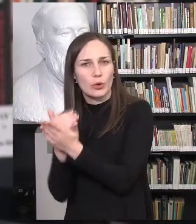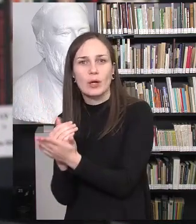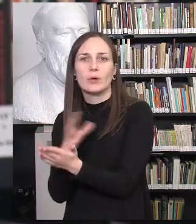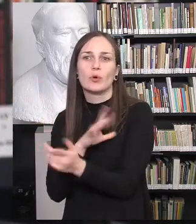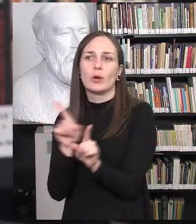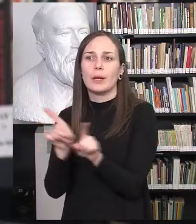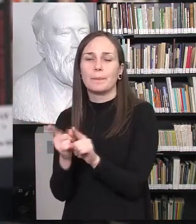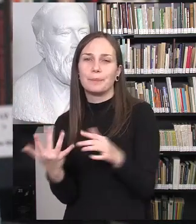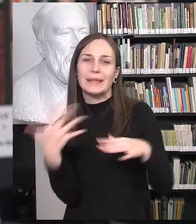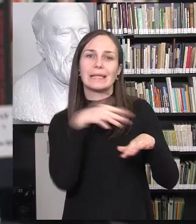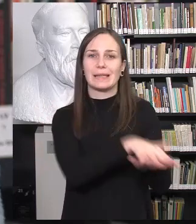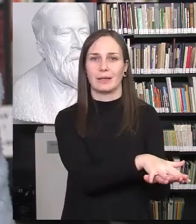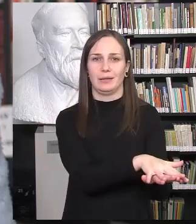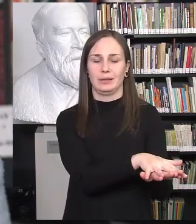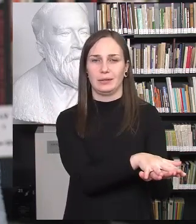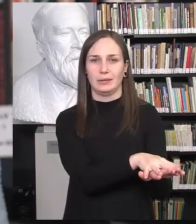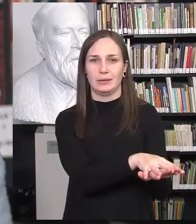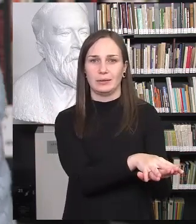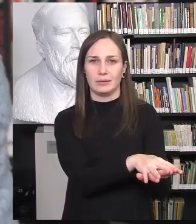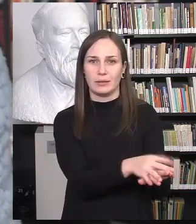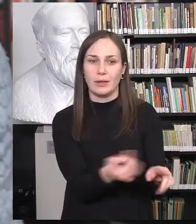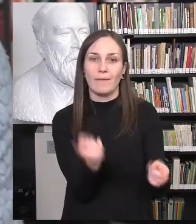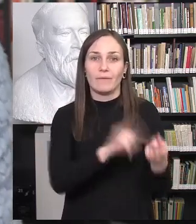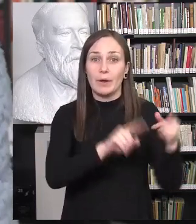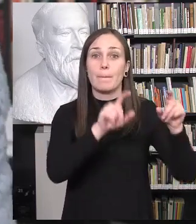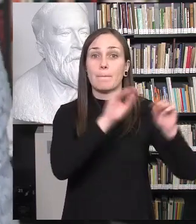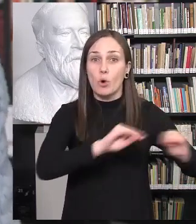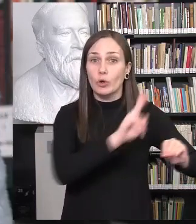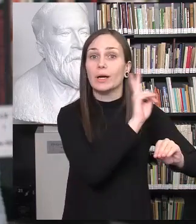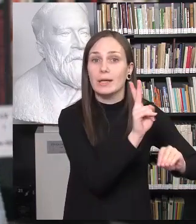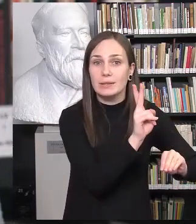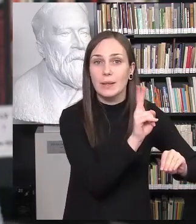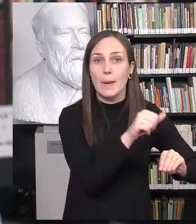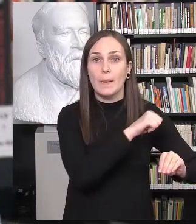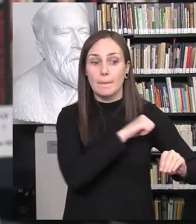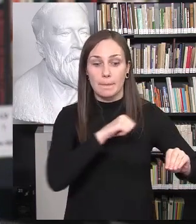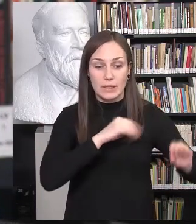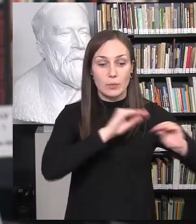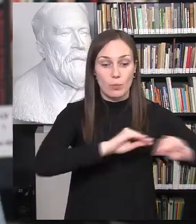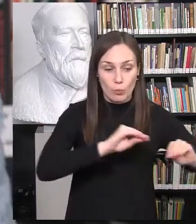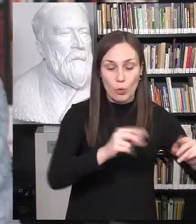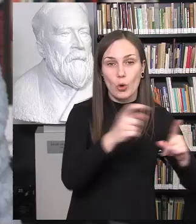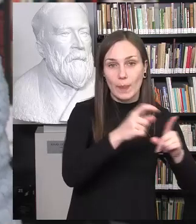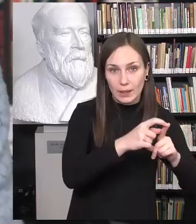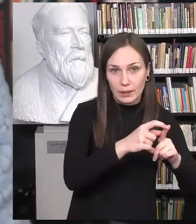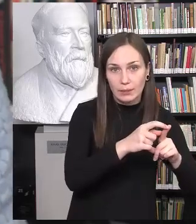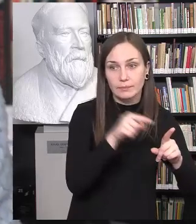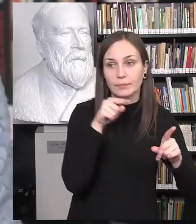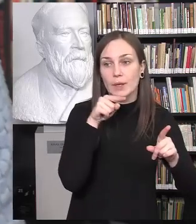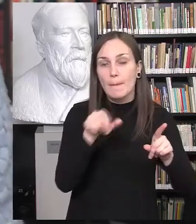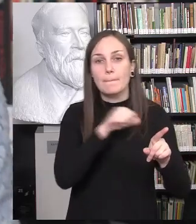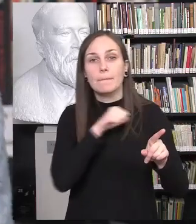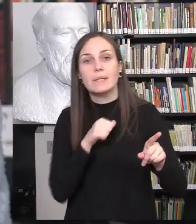būdavo tokios integruojamos. Kitaip sąjant, priklauso nuo mokytojų, kiek jis savo dėstomane dalykė, tuos dalykus